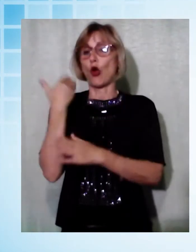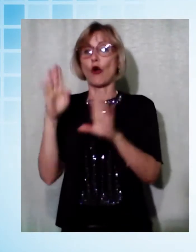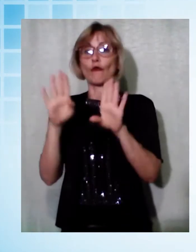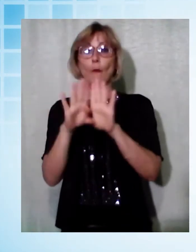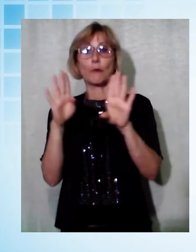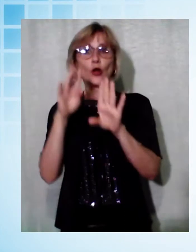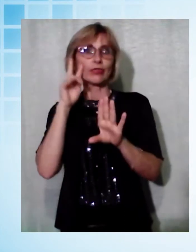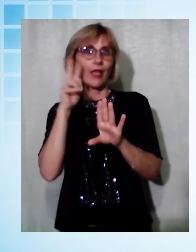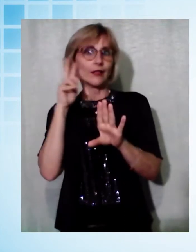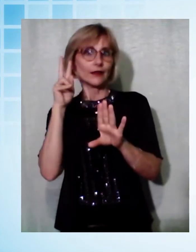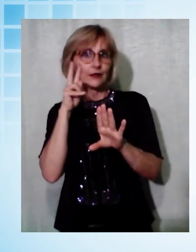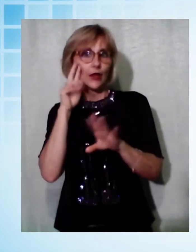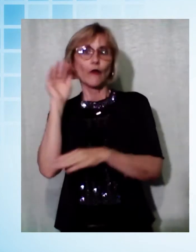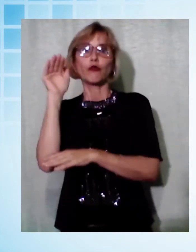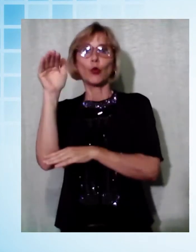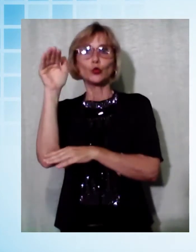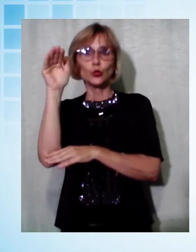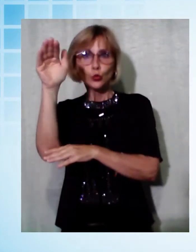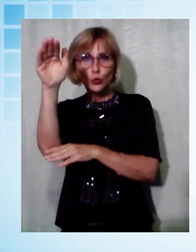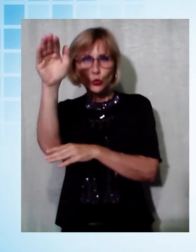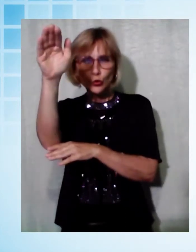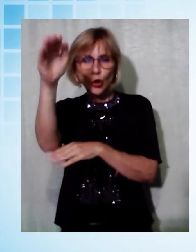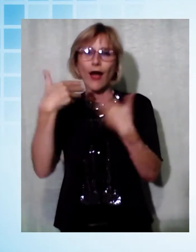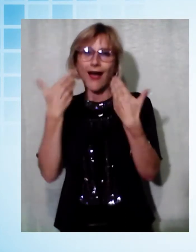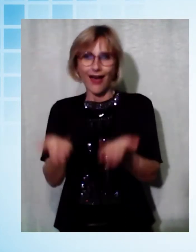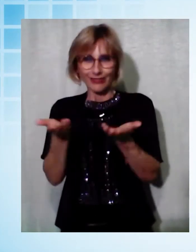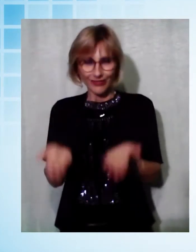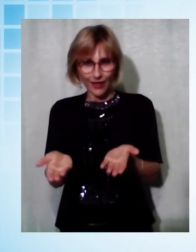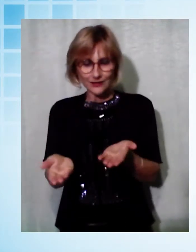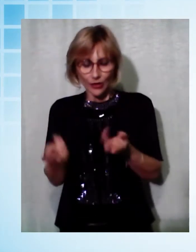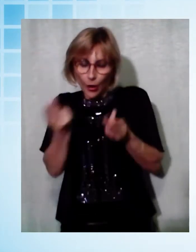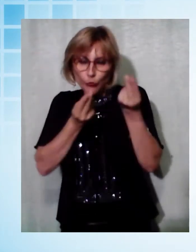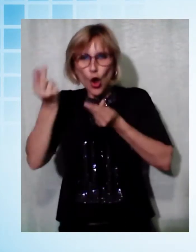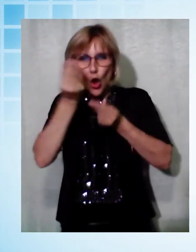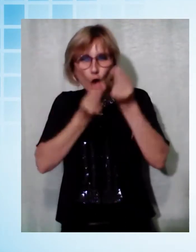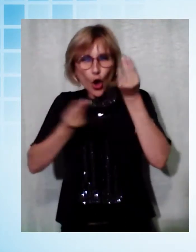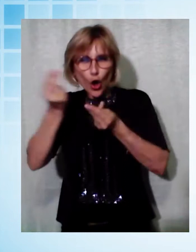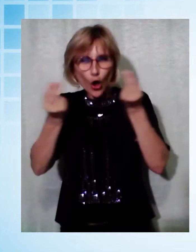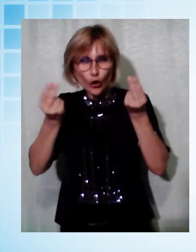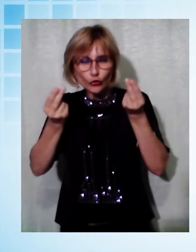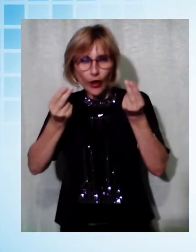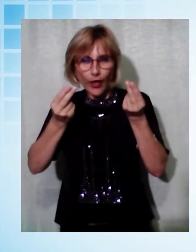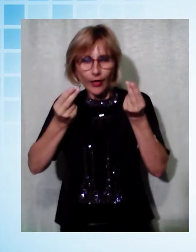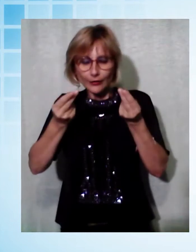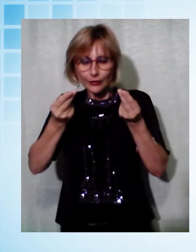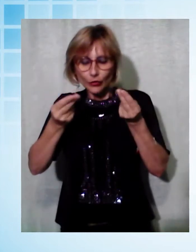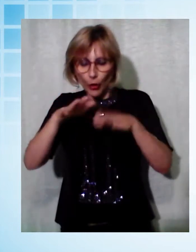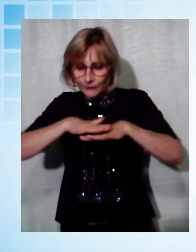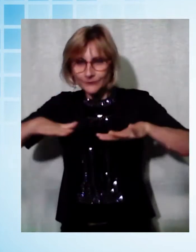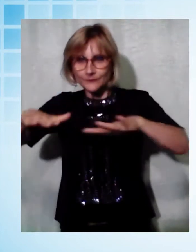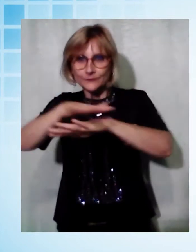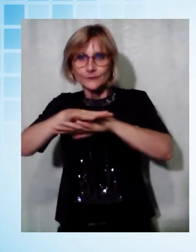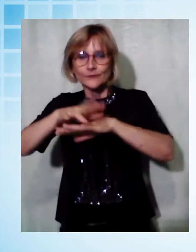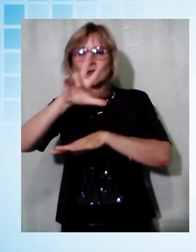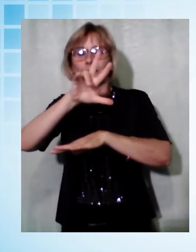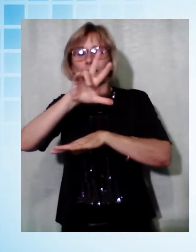spettacolare presentazione di quello che sarà il nuovo impianto, uno stadio fruibile a 360 gradi, una sorta di